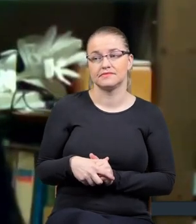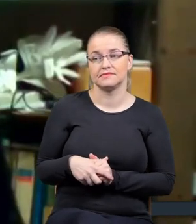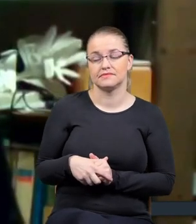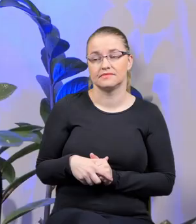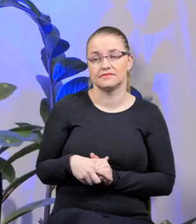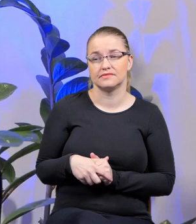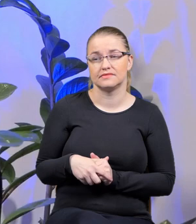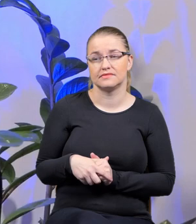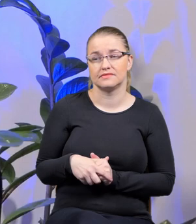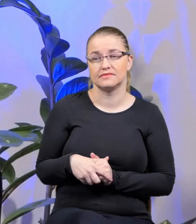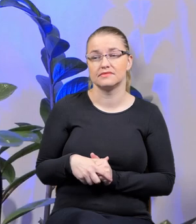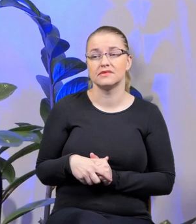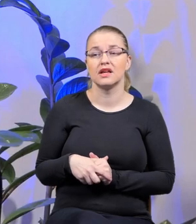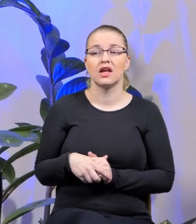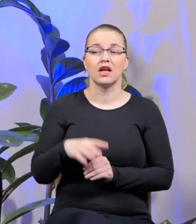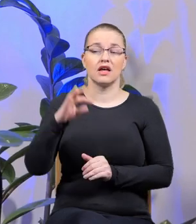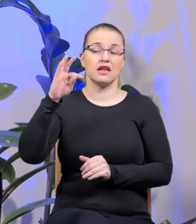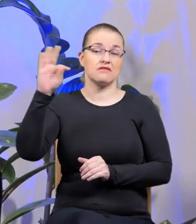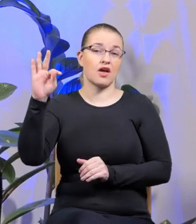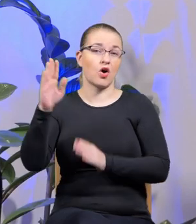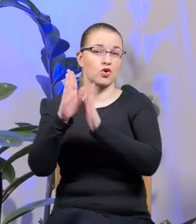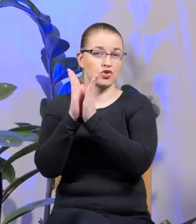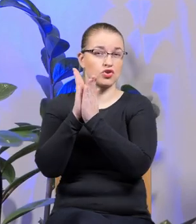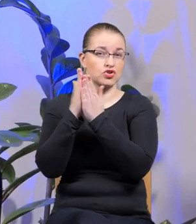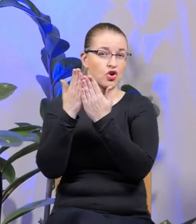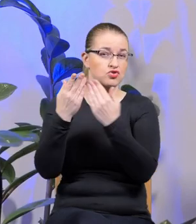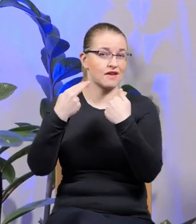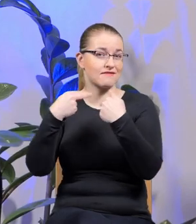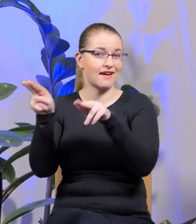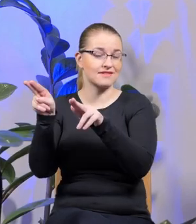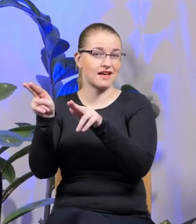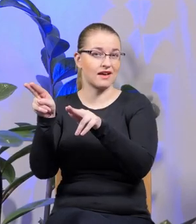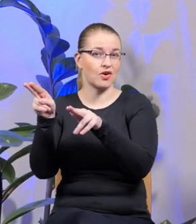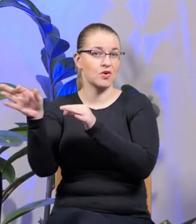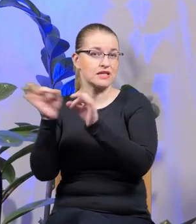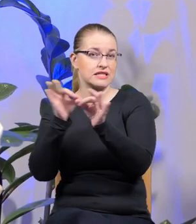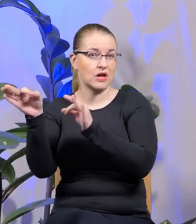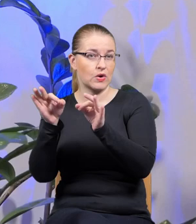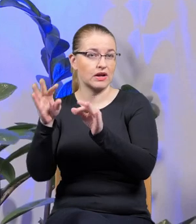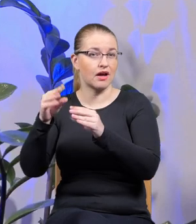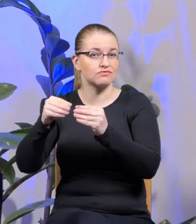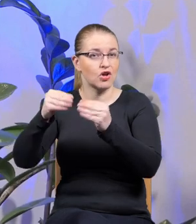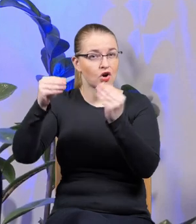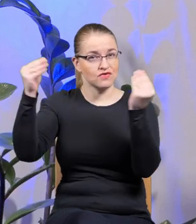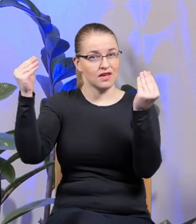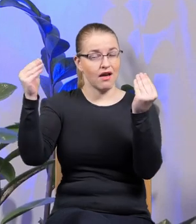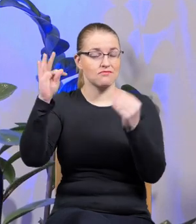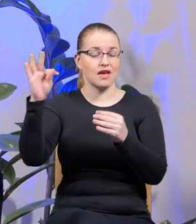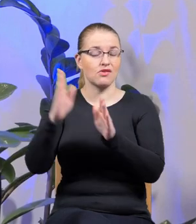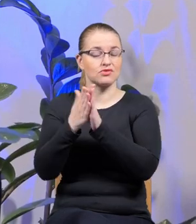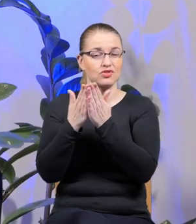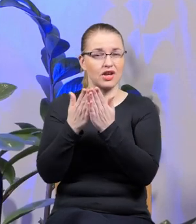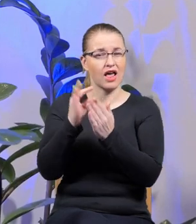Do Martina książki wracają, jego książki się jak gdyby rozszerzają, a do Ciebie wracają